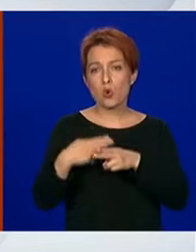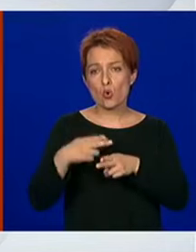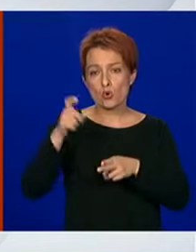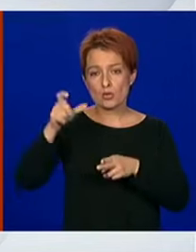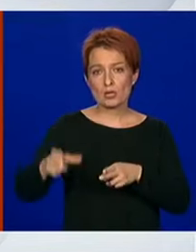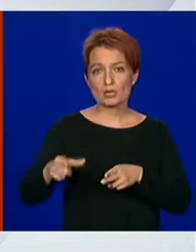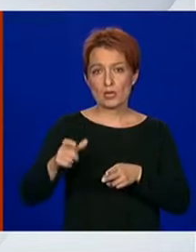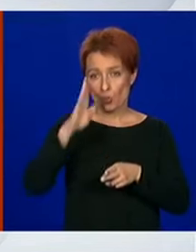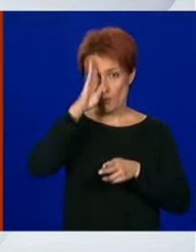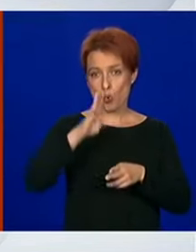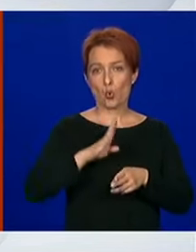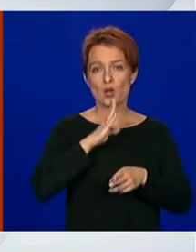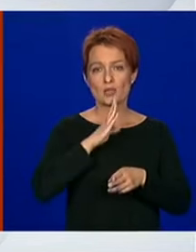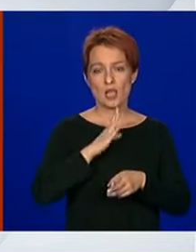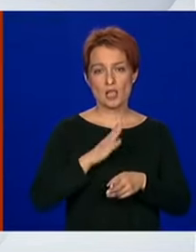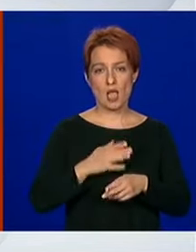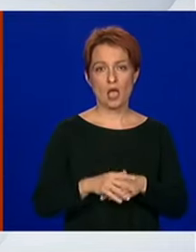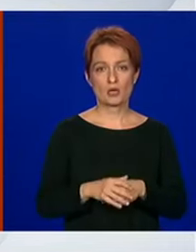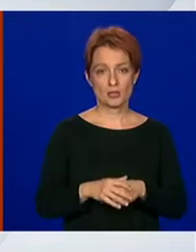hvala vam ljepa